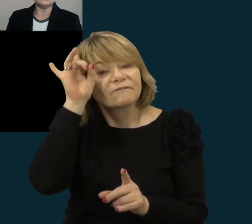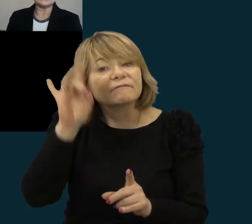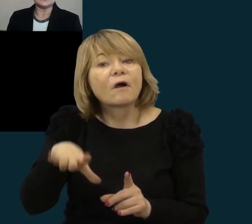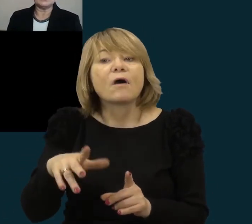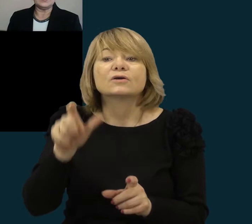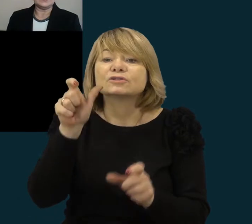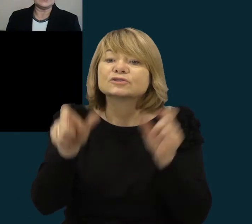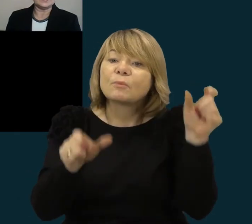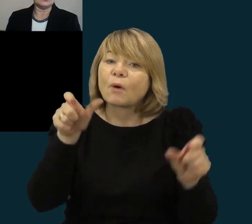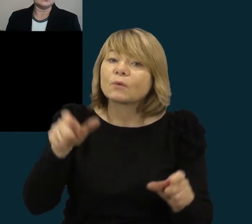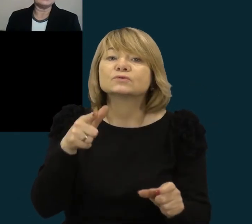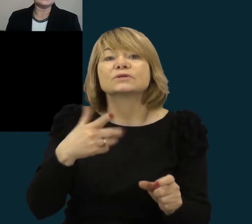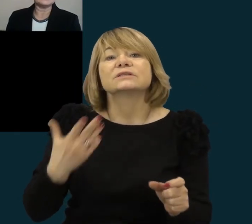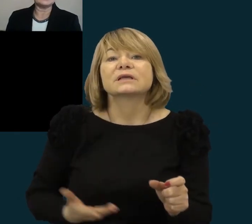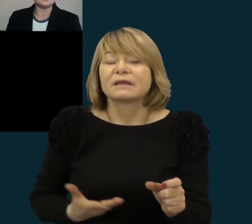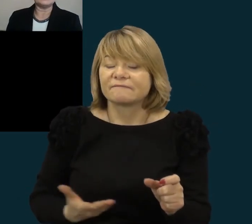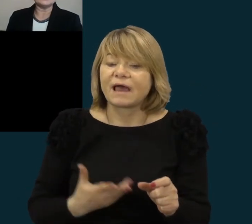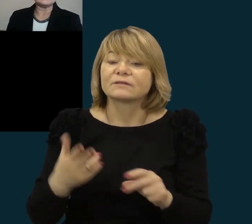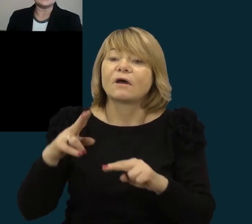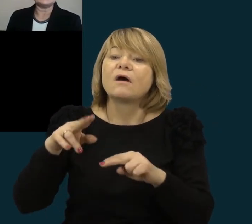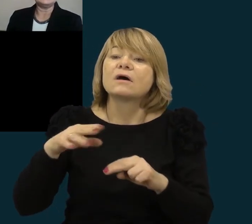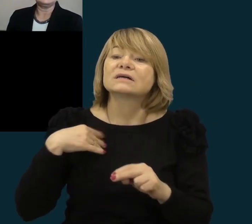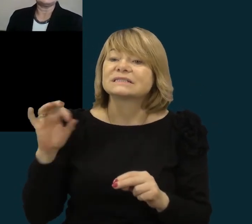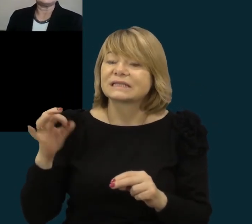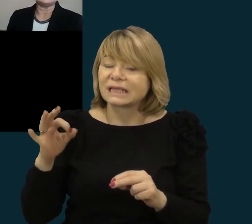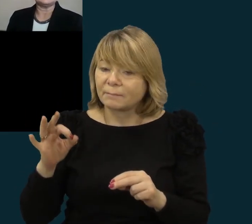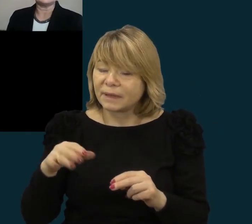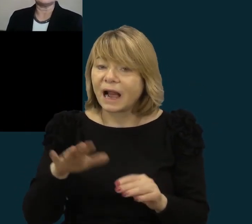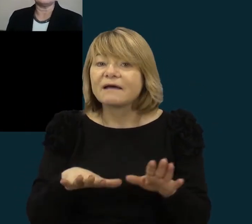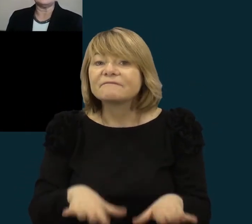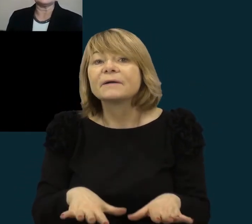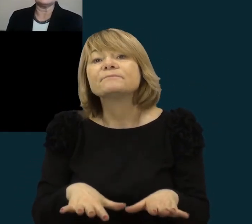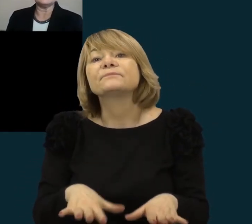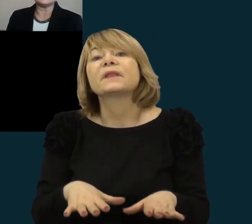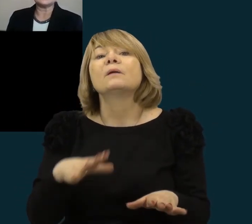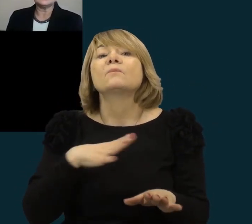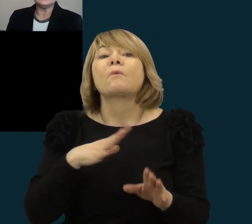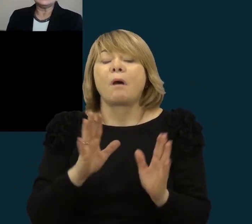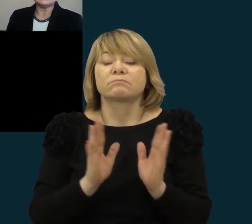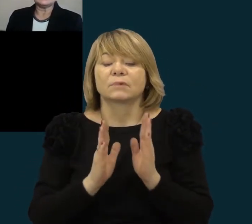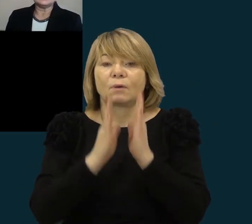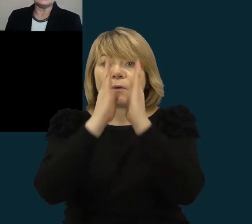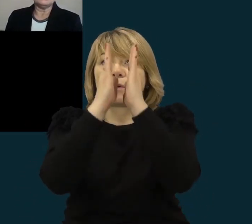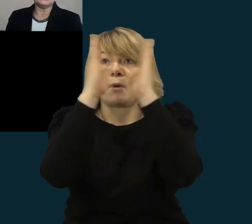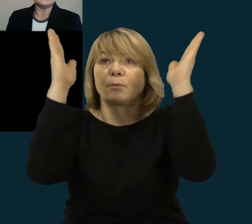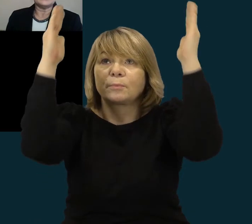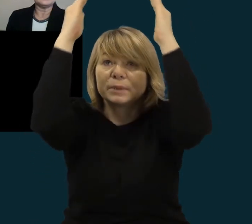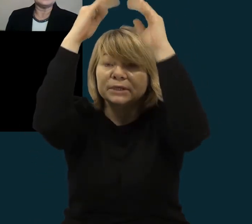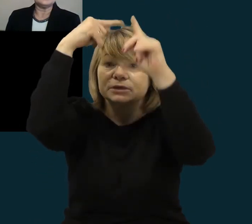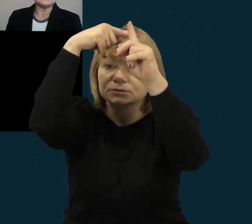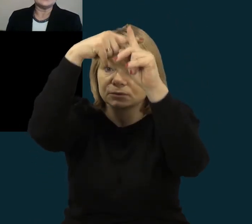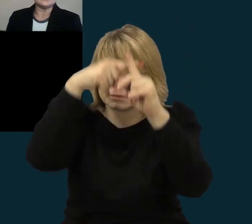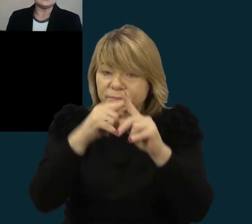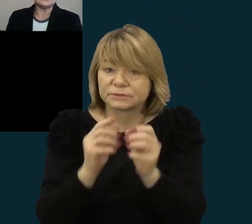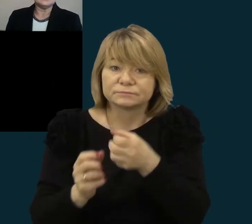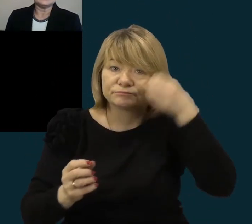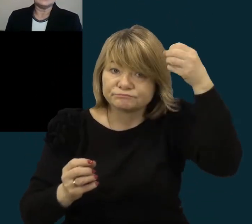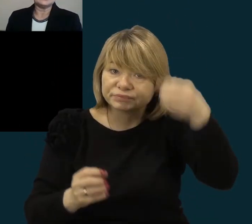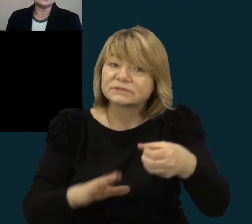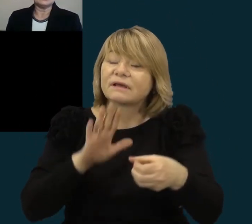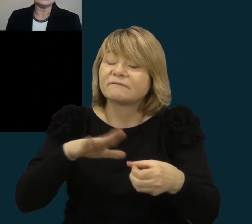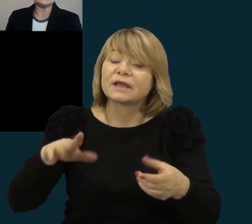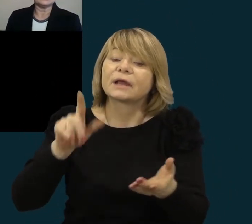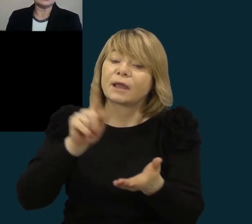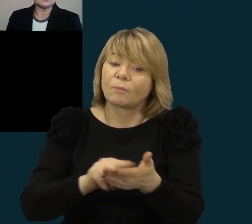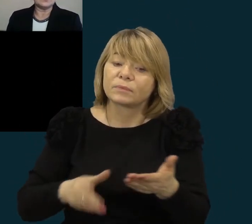kurie sidabravo sėminijos atilinkėse. Jo garbė sidabravo miestelė, pastatytas koplį skultis ir reikėjo mokiniams jį pristatyti. Tai